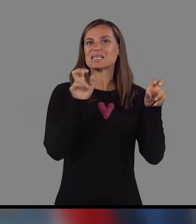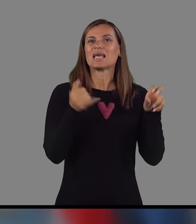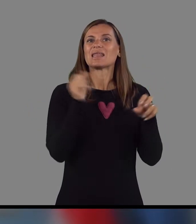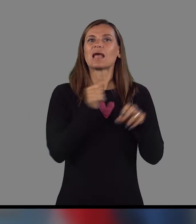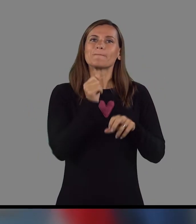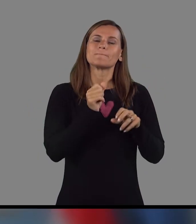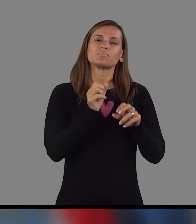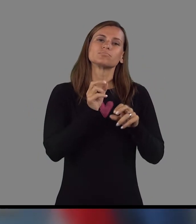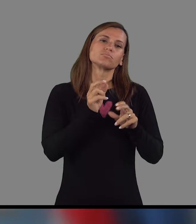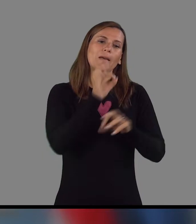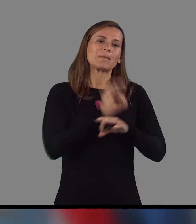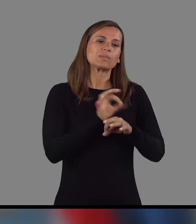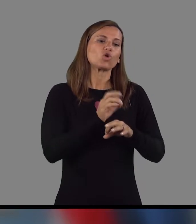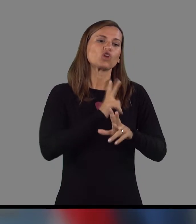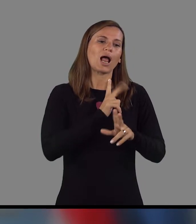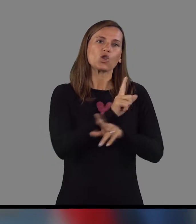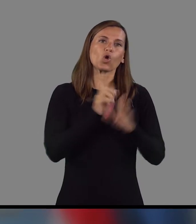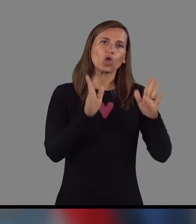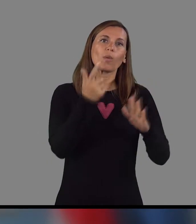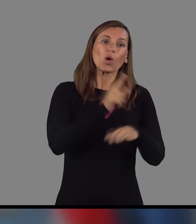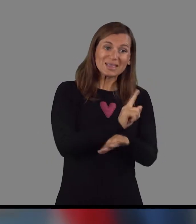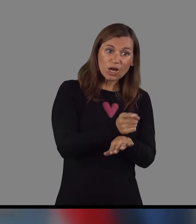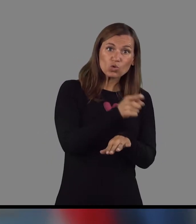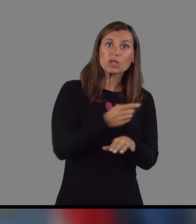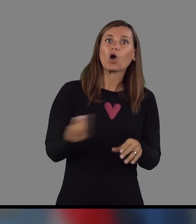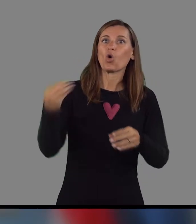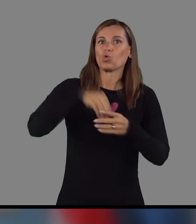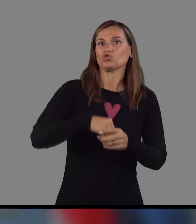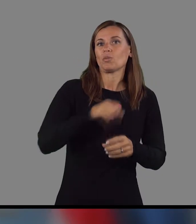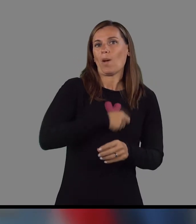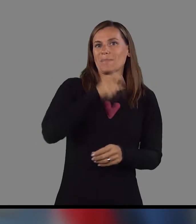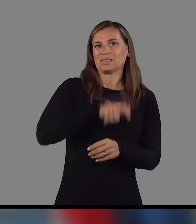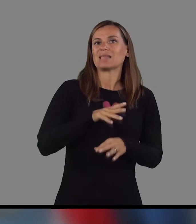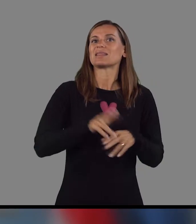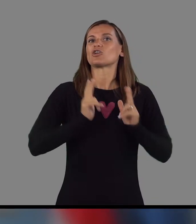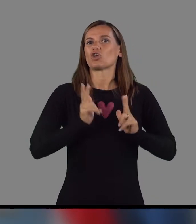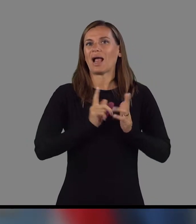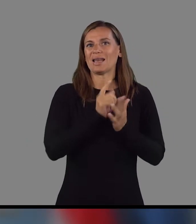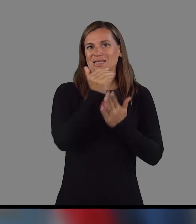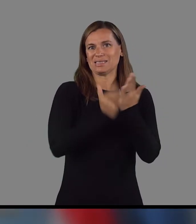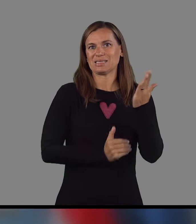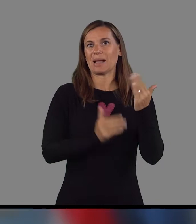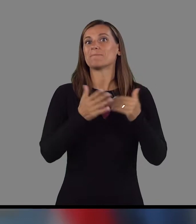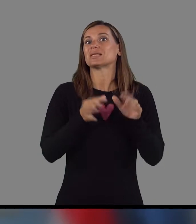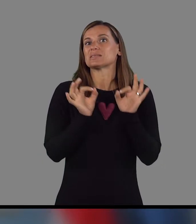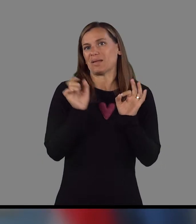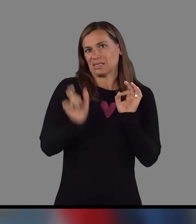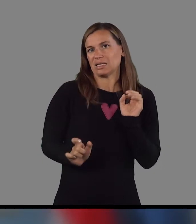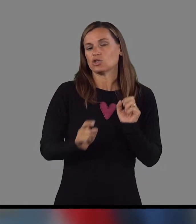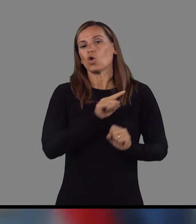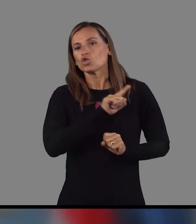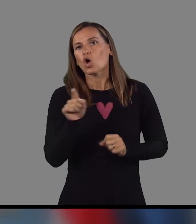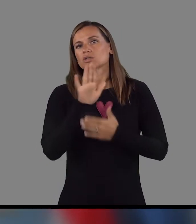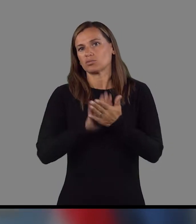pravzaprav merimo čakalno dobo od trenutka, torej, ko vključimo pacienta na čakalni seznam, pri specialistu pa do